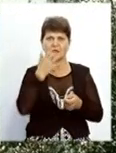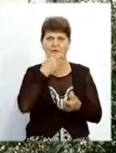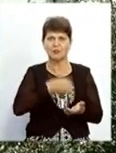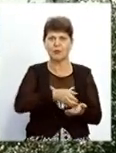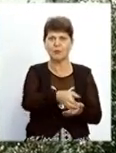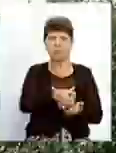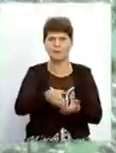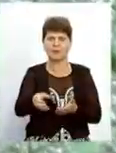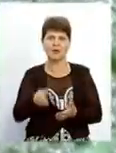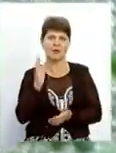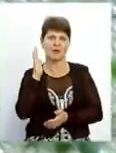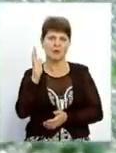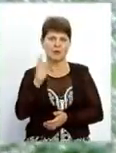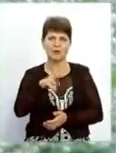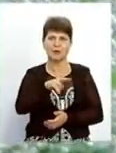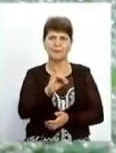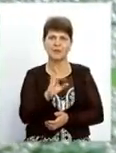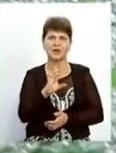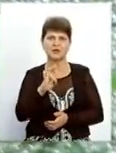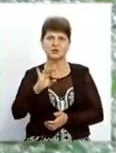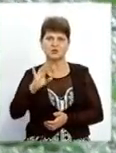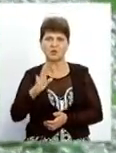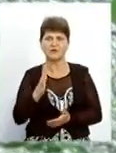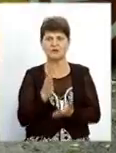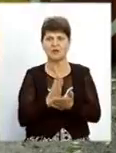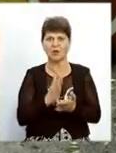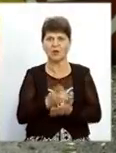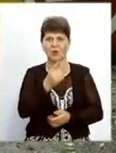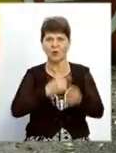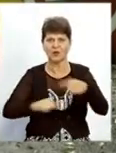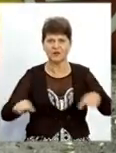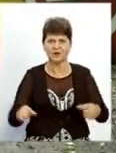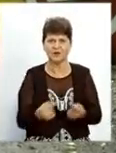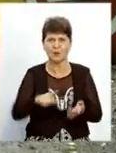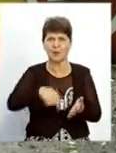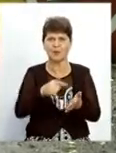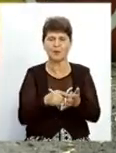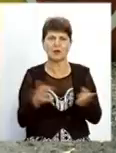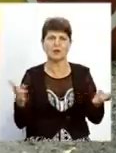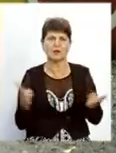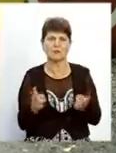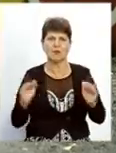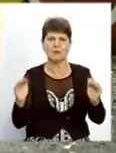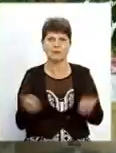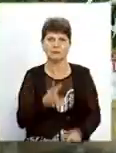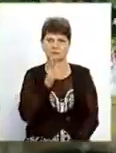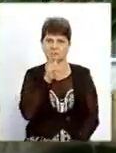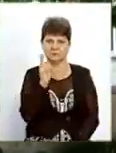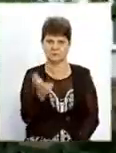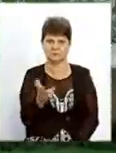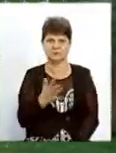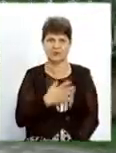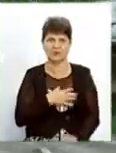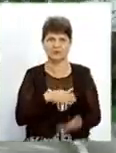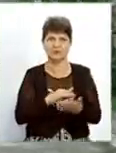За прогнозами Володимира Пісного, аби відновити ті, що знаходяться в аварійному стані по місту, необхідно щонайменше три роки. Вікторія